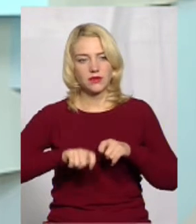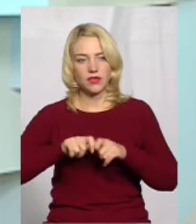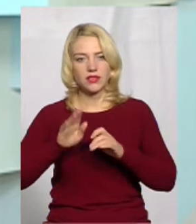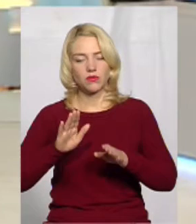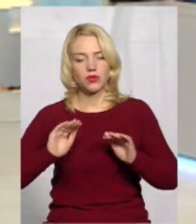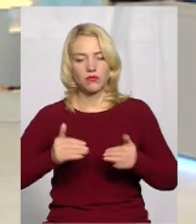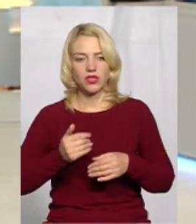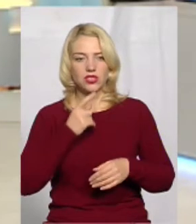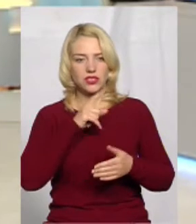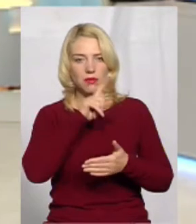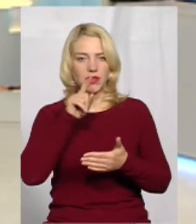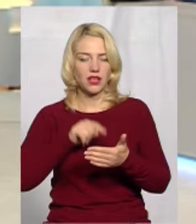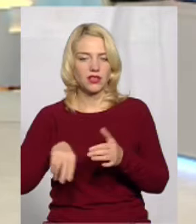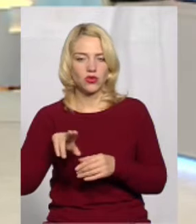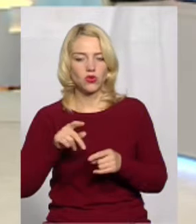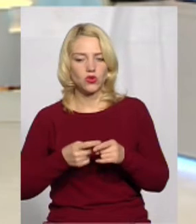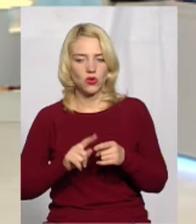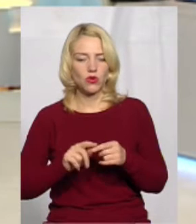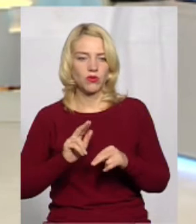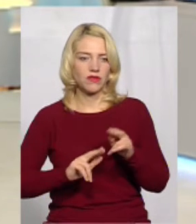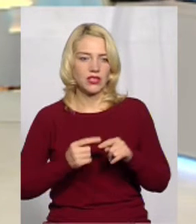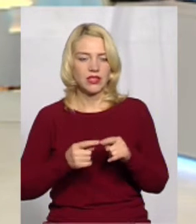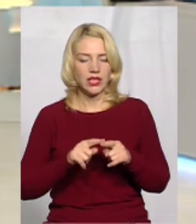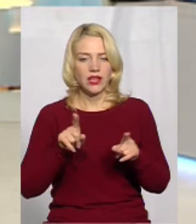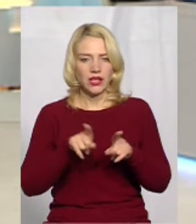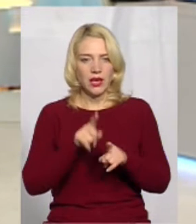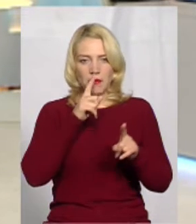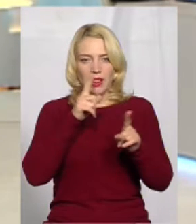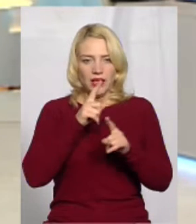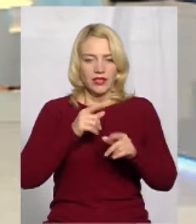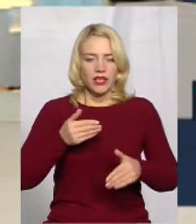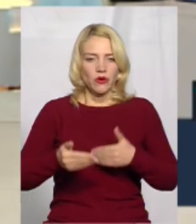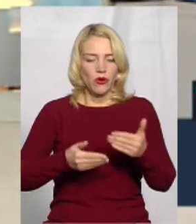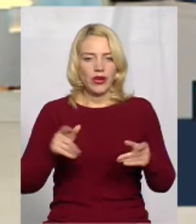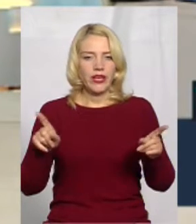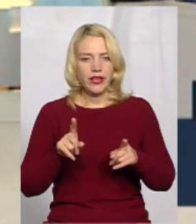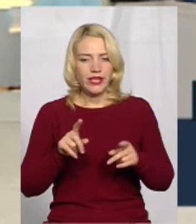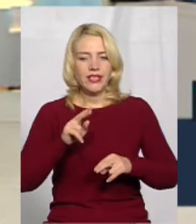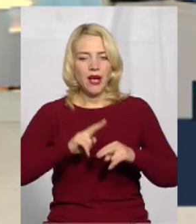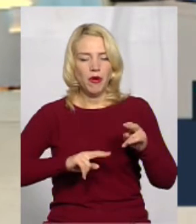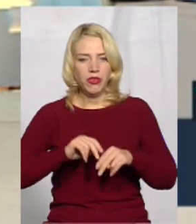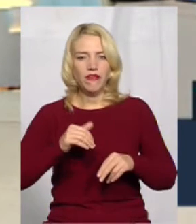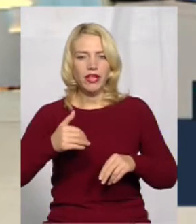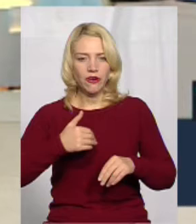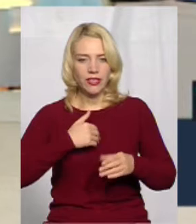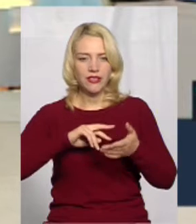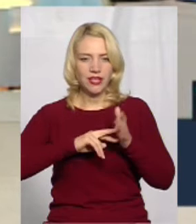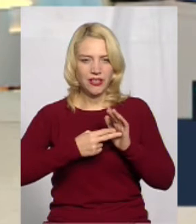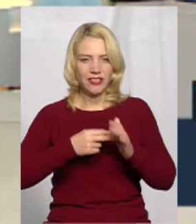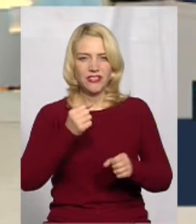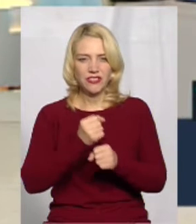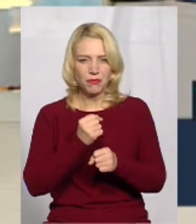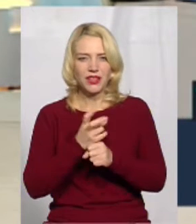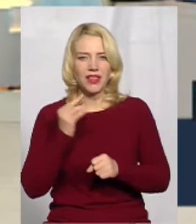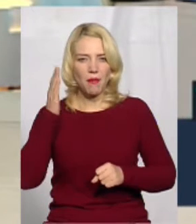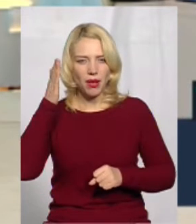запитань до цього будівництва. Тому це такі маленькі кроки, які, в принципі, забудовник хоче стратегічно зробити